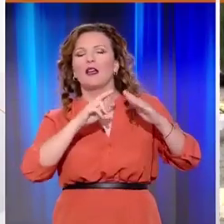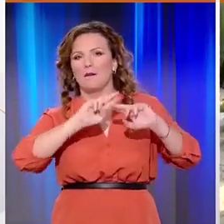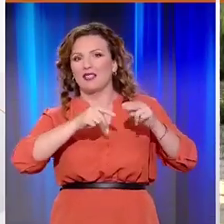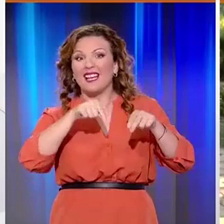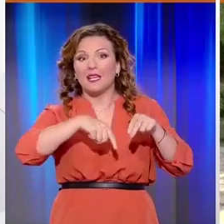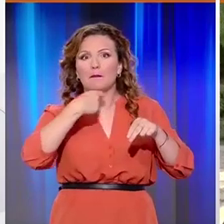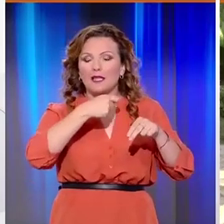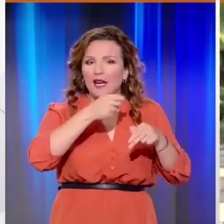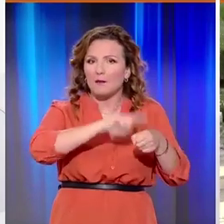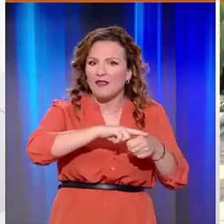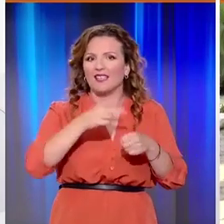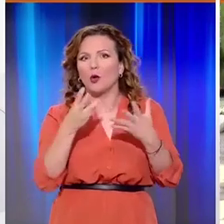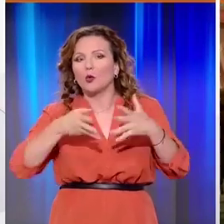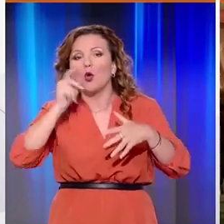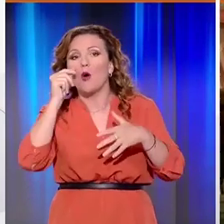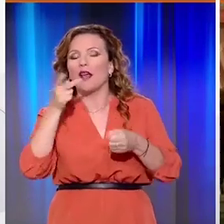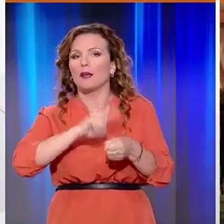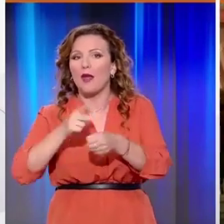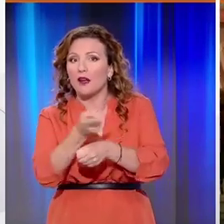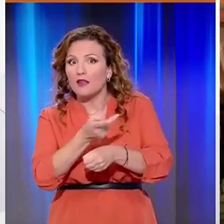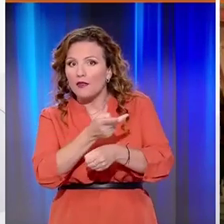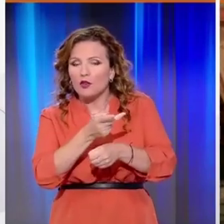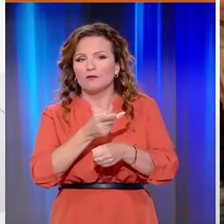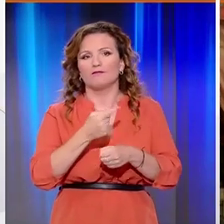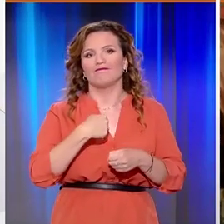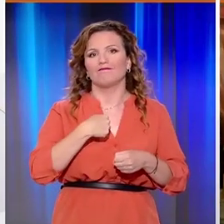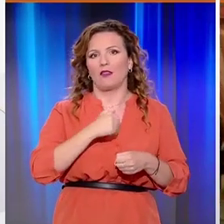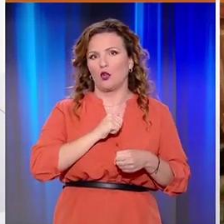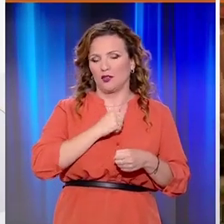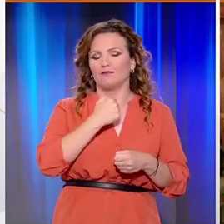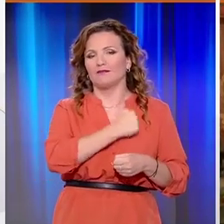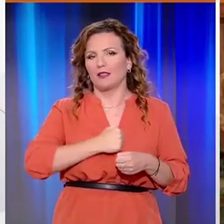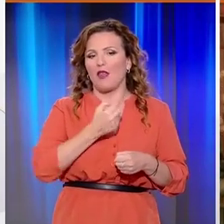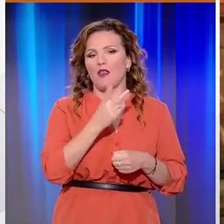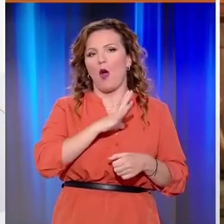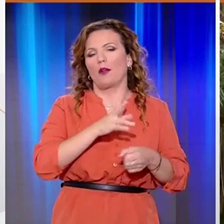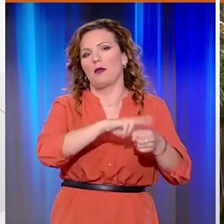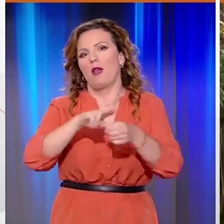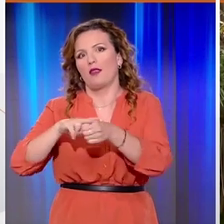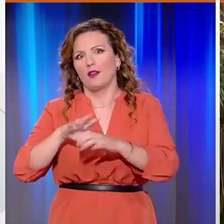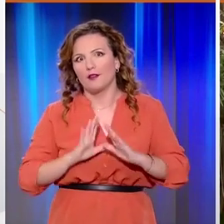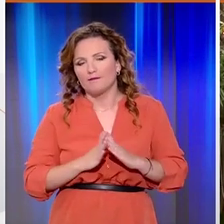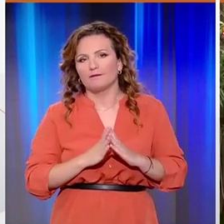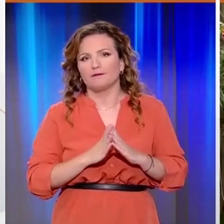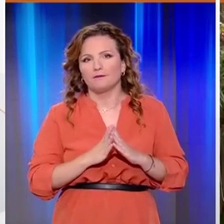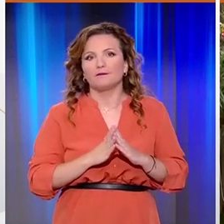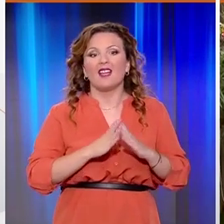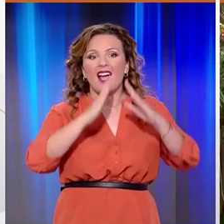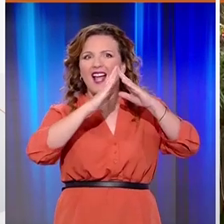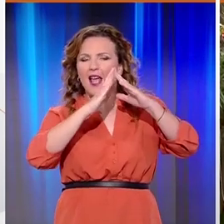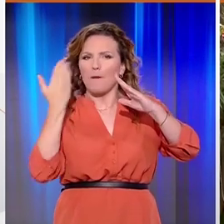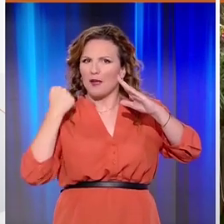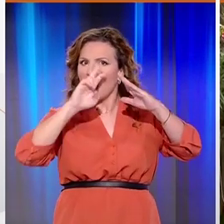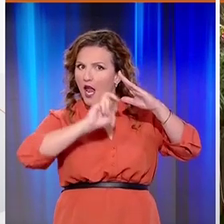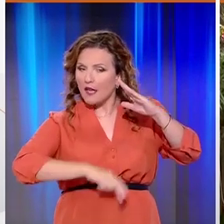ζωή της μια μητέρα με το οχτάχρονο αγοράκι της. Τώρα είναι το στον άχωρο που χαθήκαν οι δύο άνθρωποι. Όπως υποστηρίζει η κατασκευή είχε